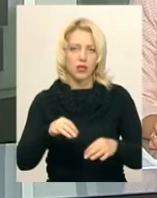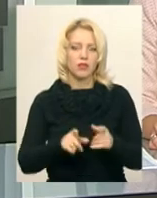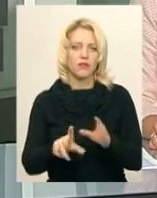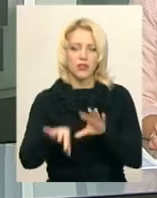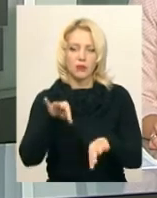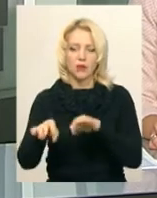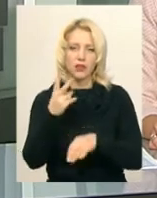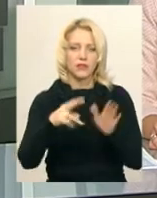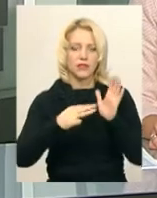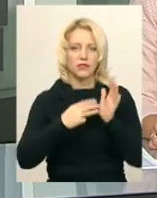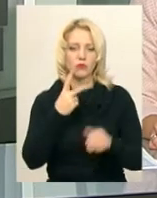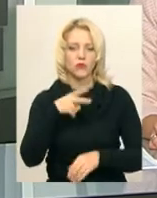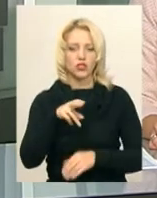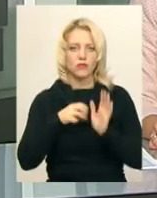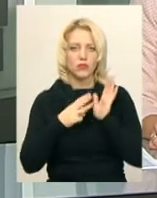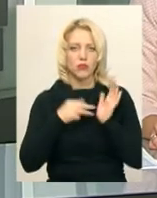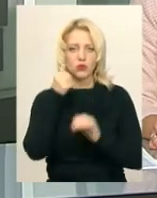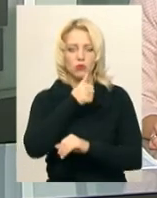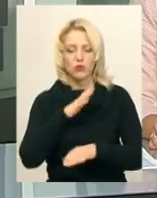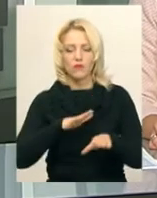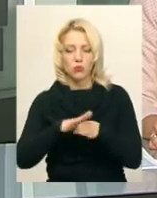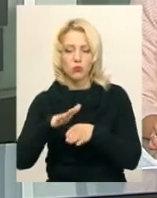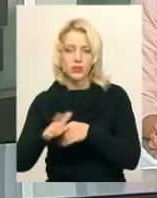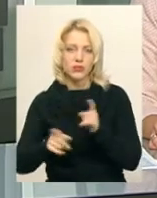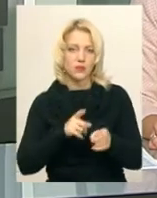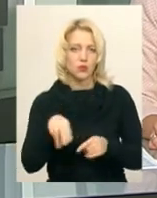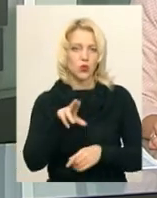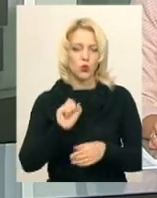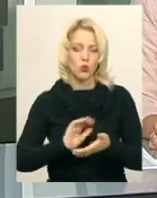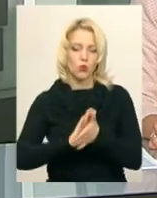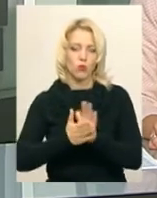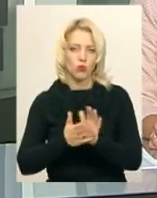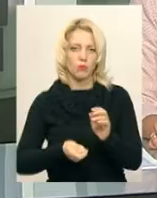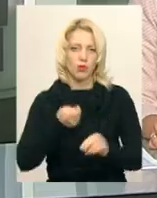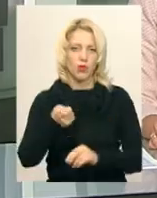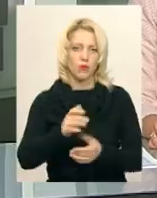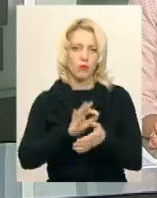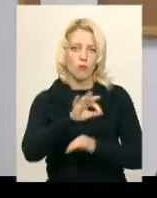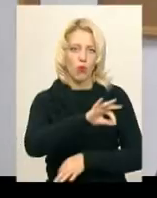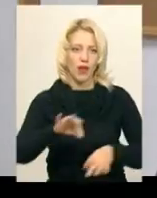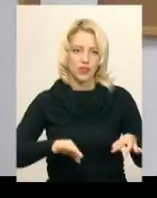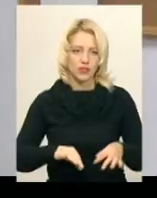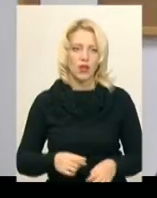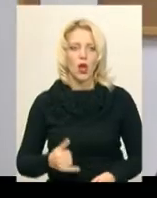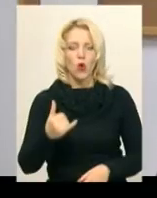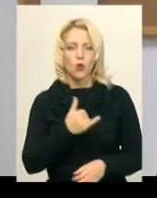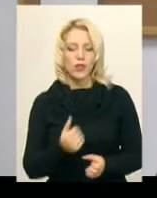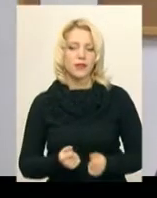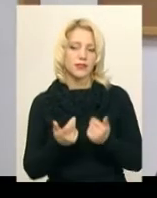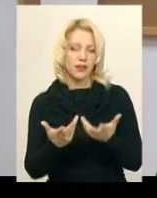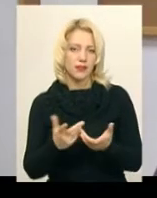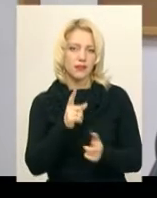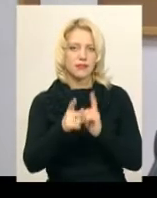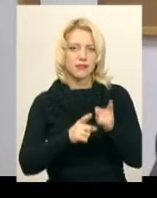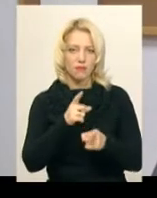28. У 2018 році відбулися певні зміни щодо умов подання проєктів. У нас декілька змін